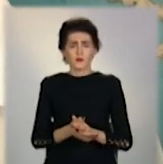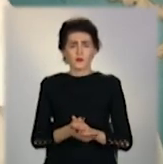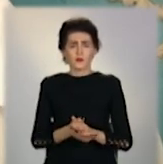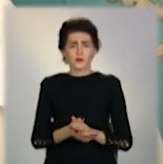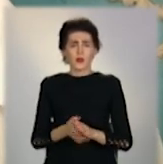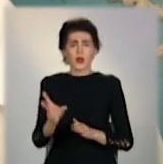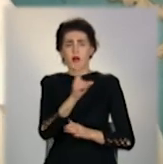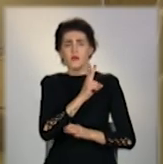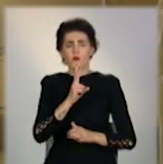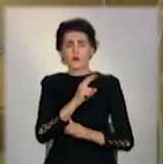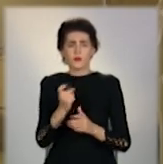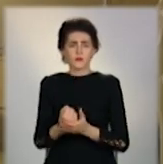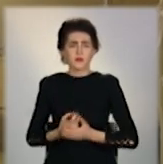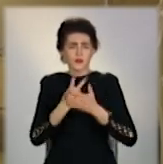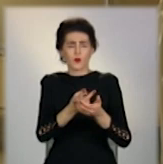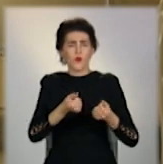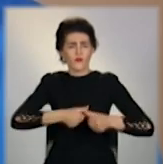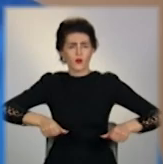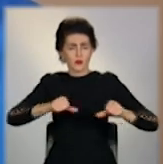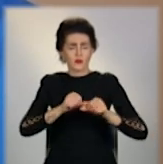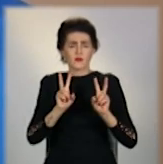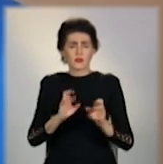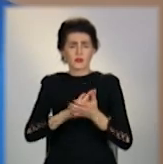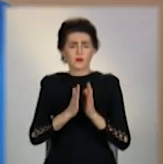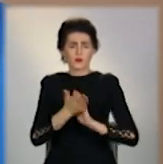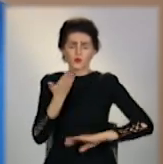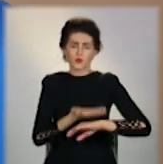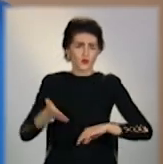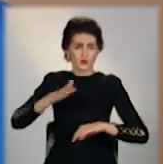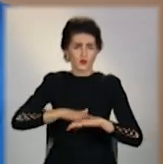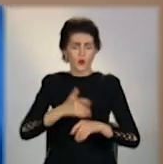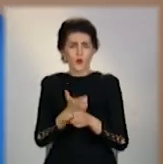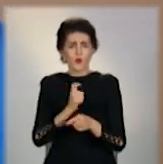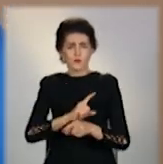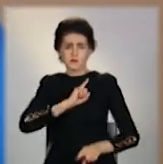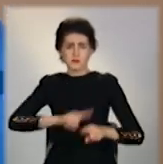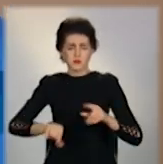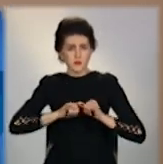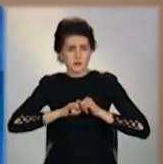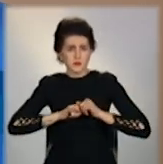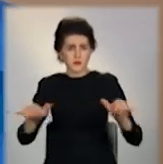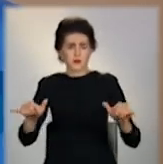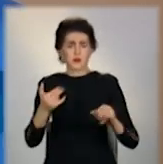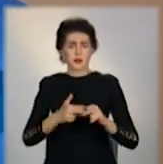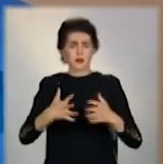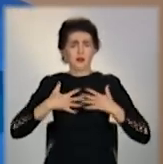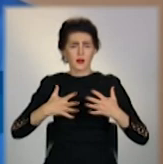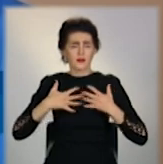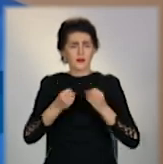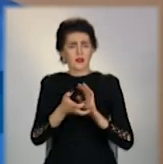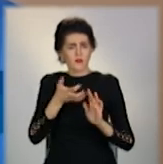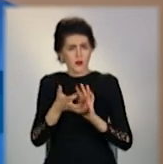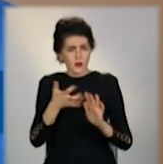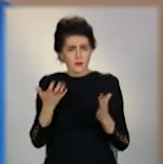покласти відділення. Ситуація вкрай тяжка. Дуже швидко розвивається дихальна недостатність.